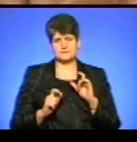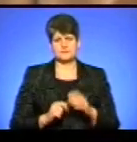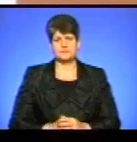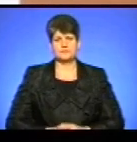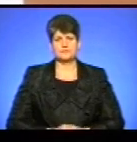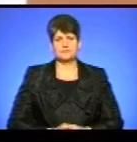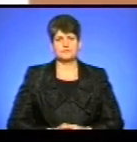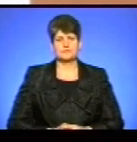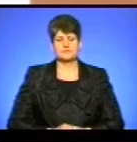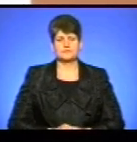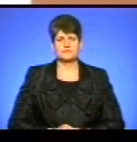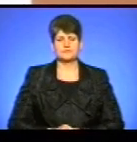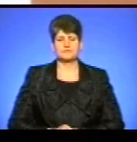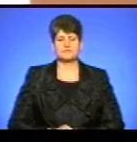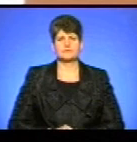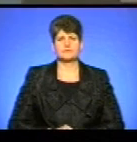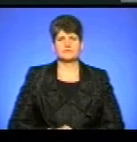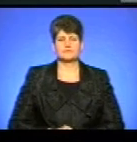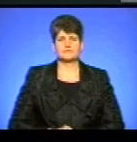Сарабун, Андрій Бодак, новини.